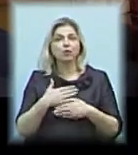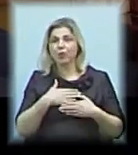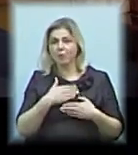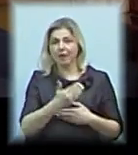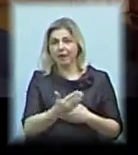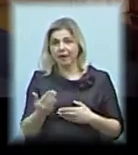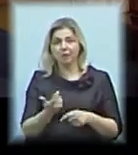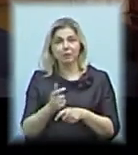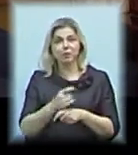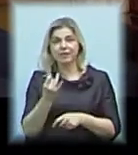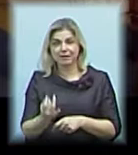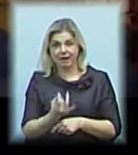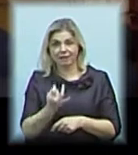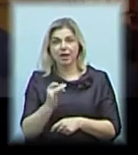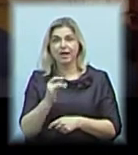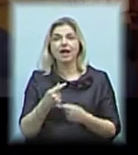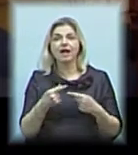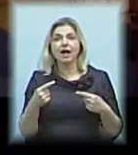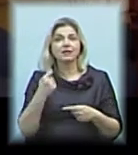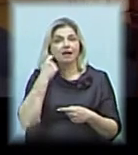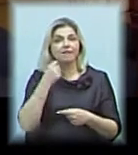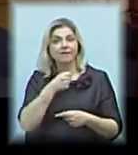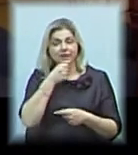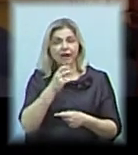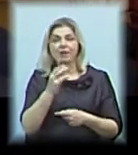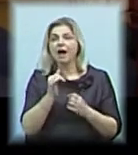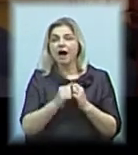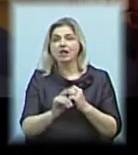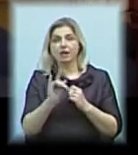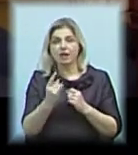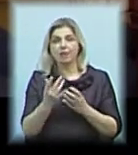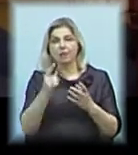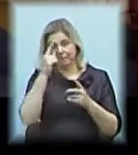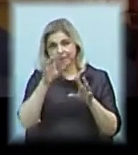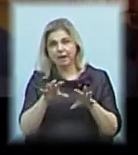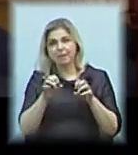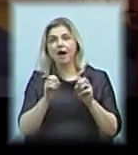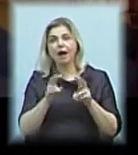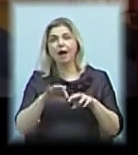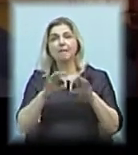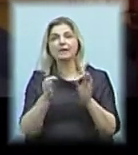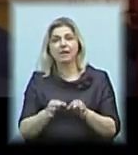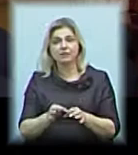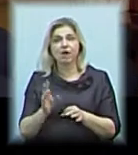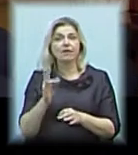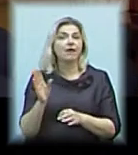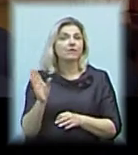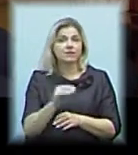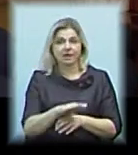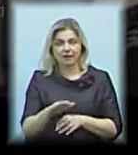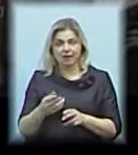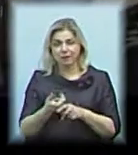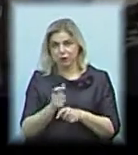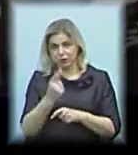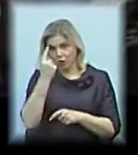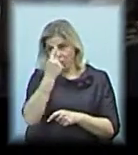цікаво і взагалі різний вік. Але не кожна дитина сприймає це як мистецтво. Не всі діти – це дуже особисто.